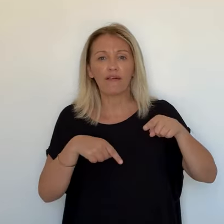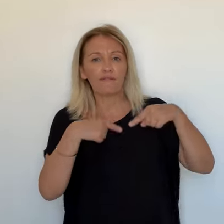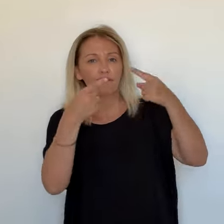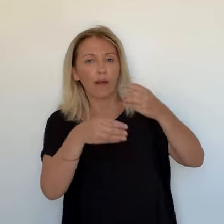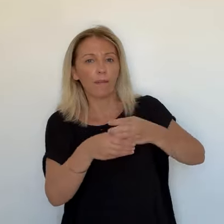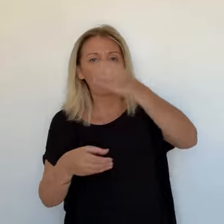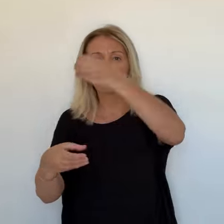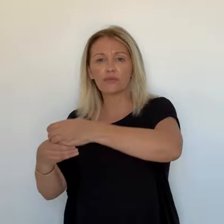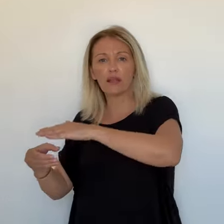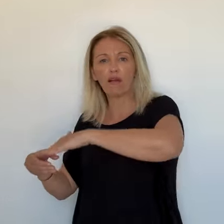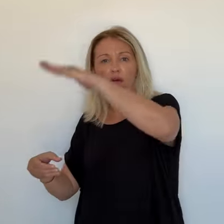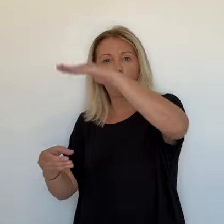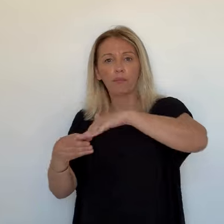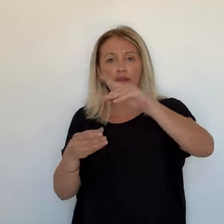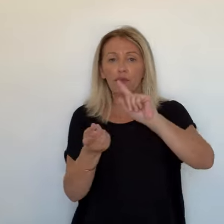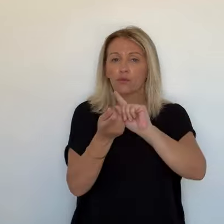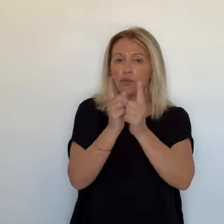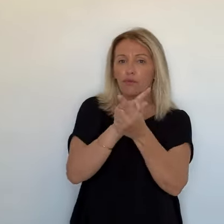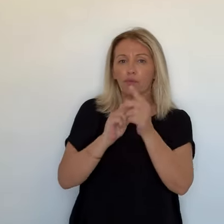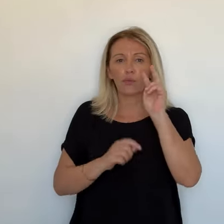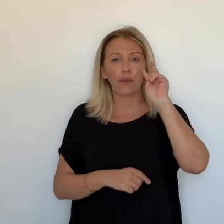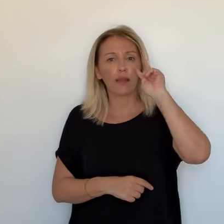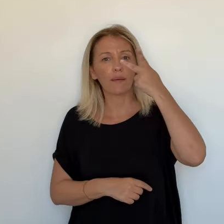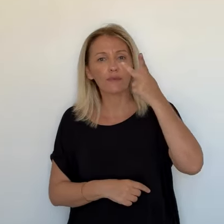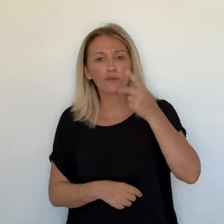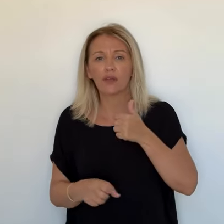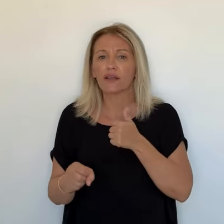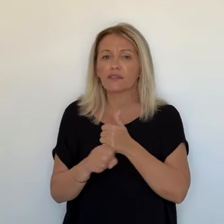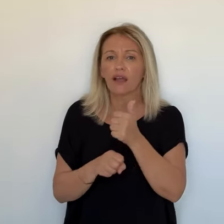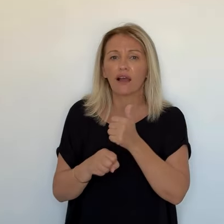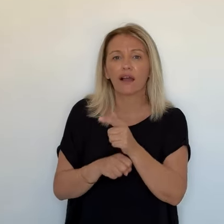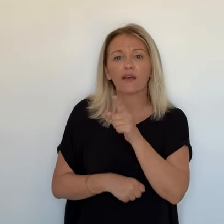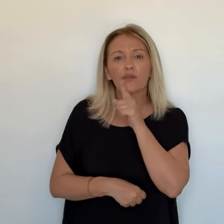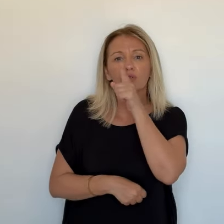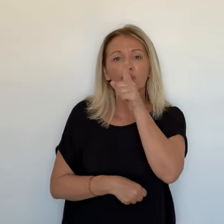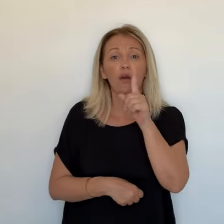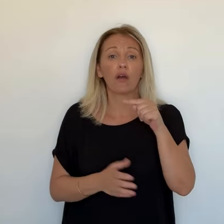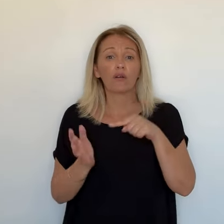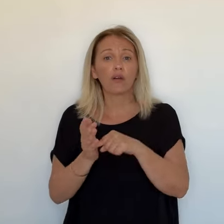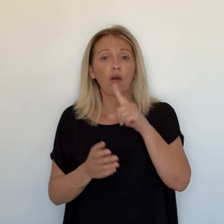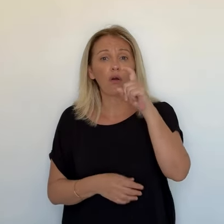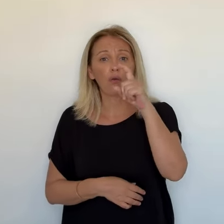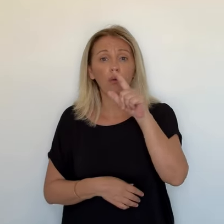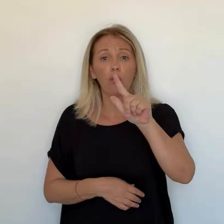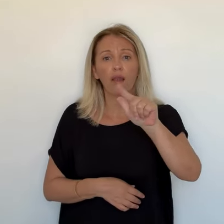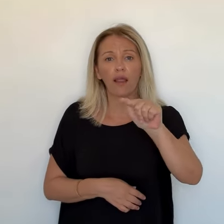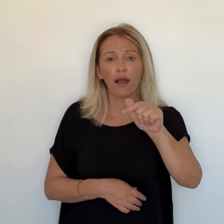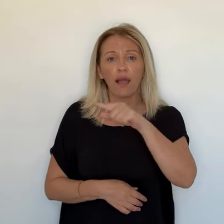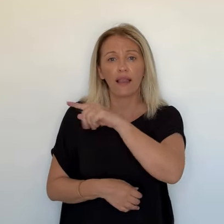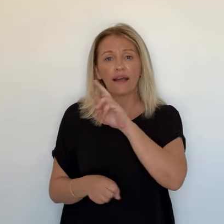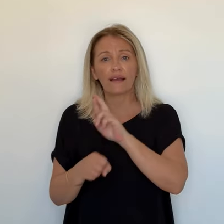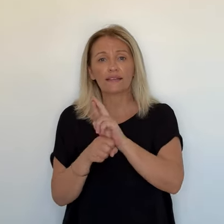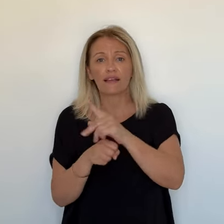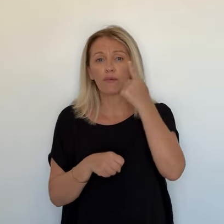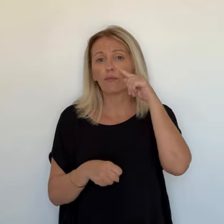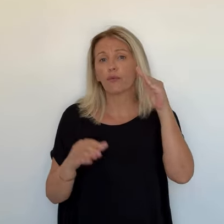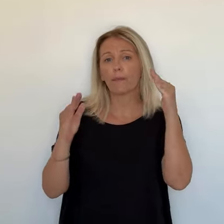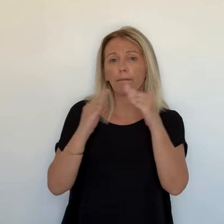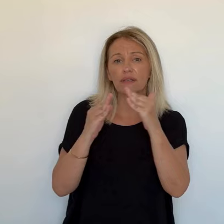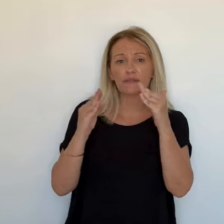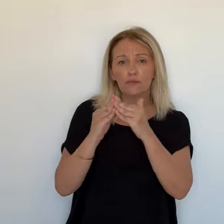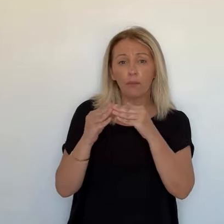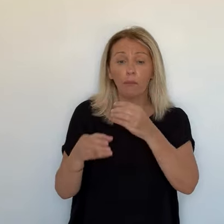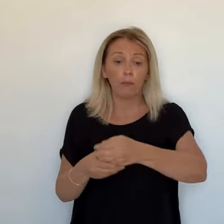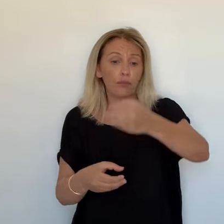C'est devenu un rituel. Chaque jour, aux heures où l'eau est disponible, Marie-Françoise fait des réserves pour les besoins du quotidien.